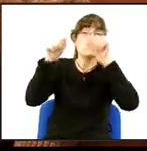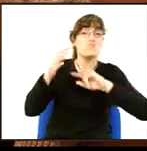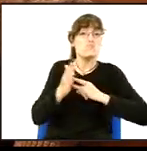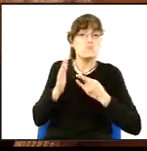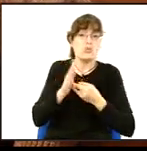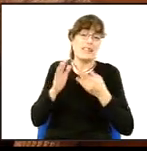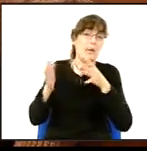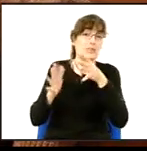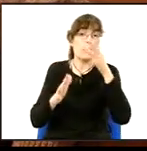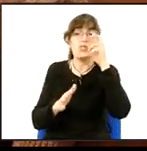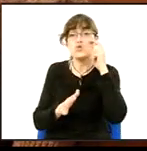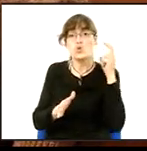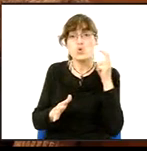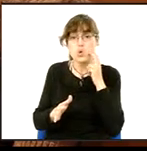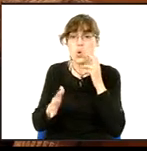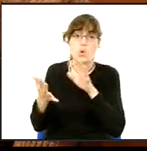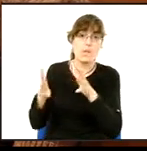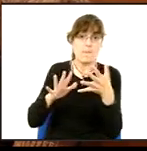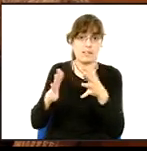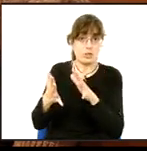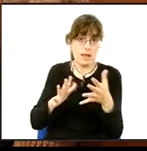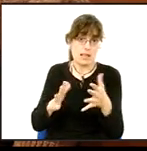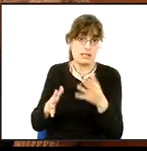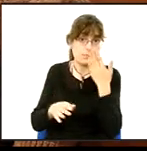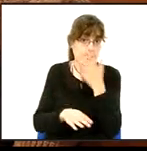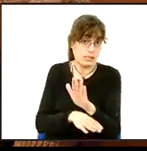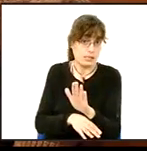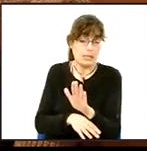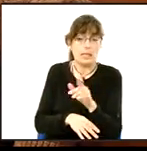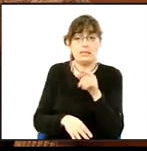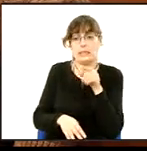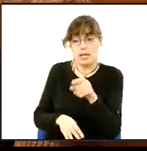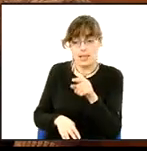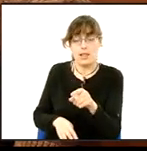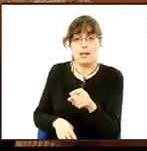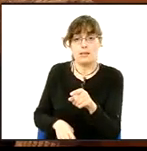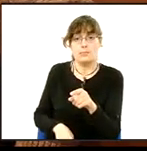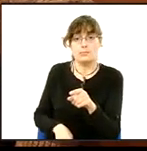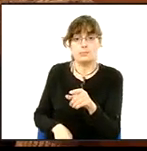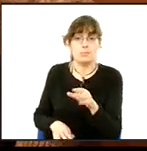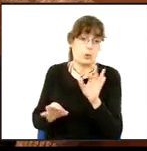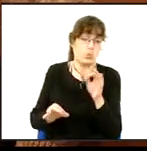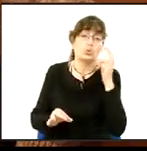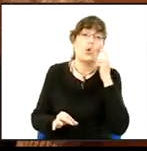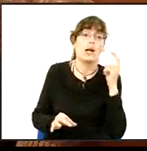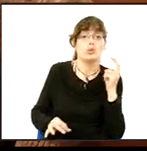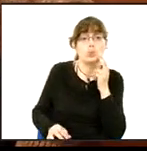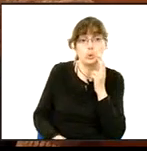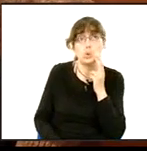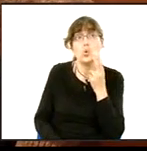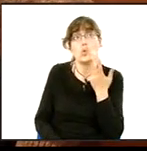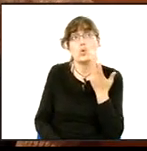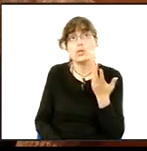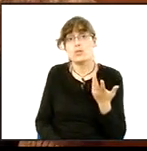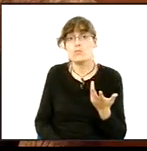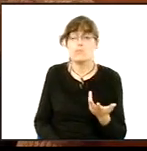al juny d'acord amb les reunions que estic fent amb ells i aleshores que un projecte similar però